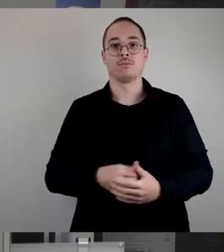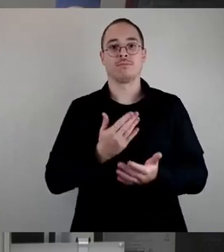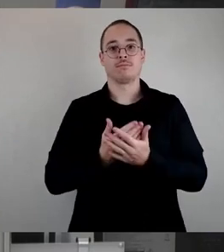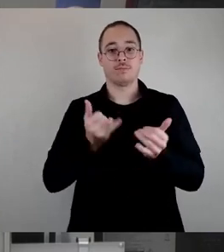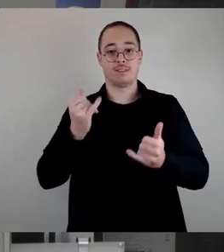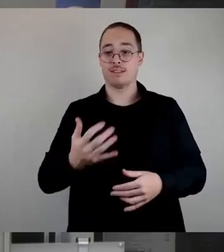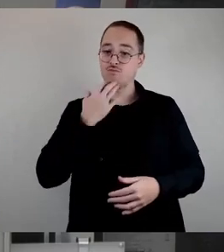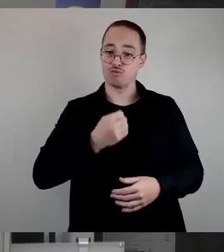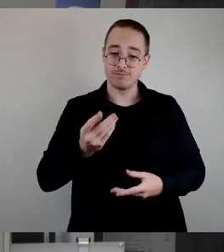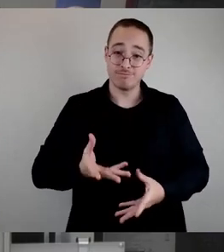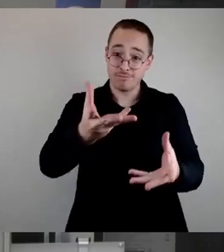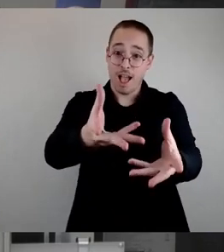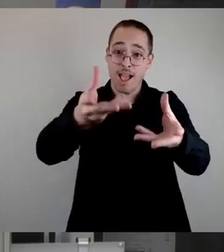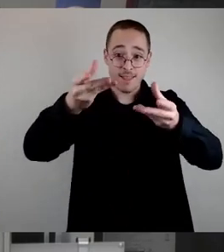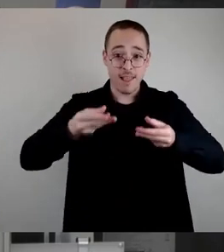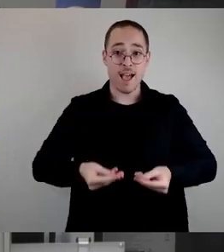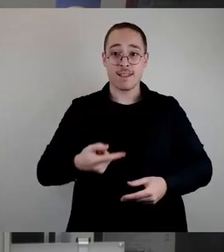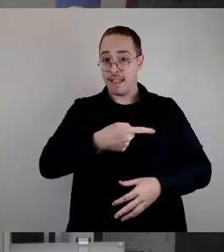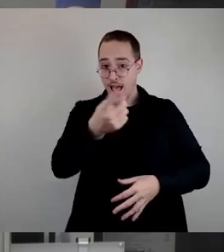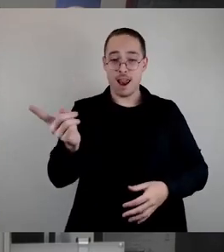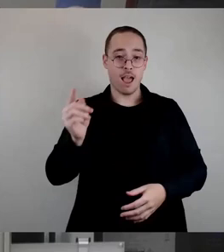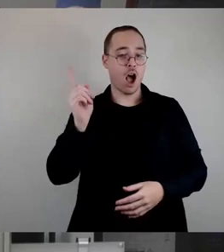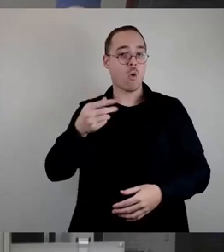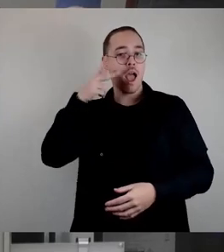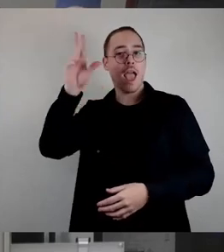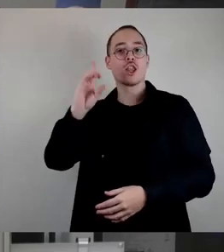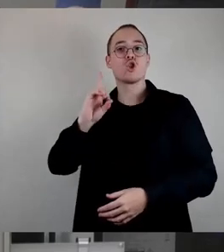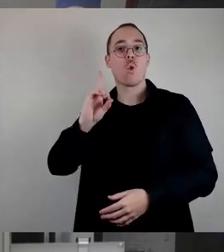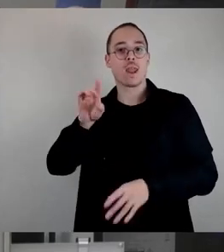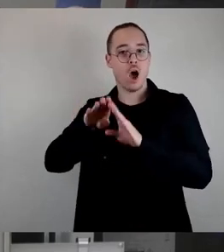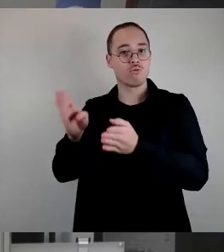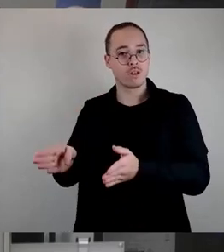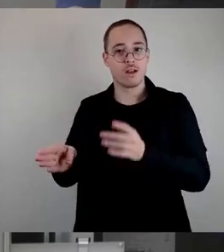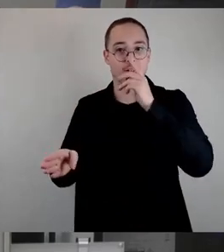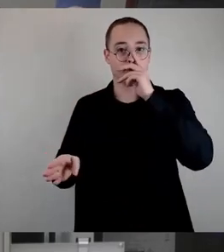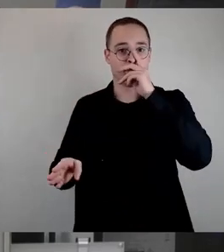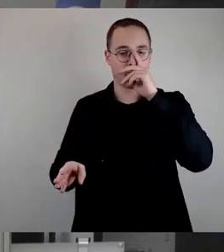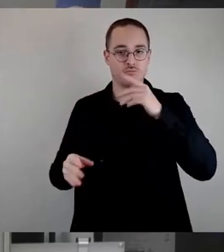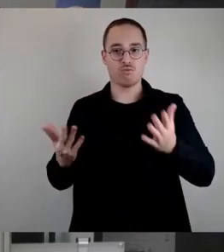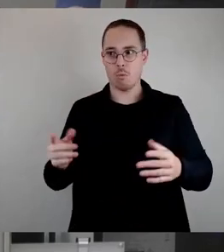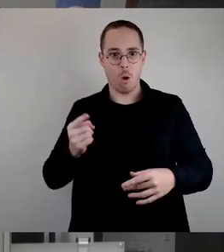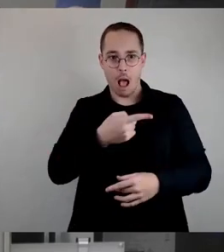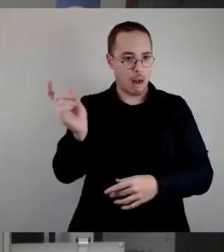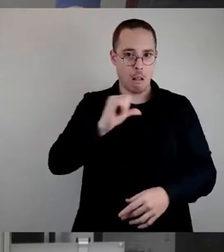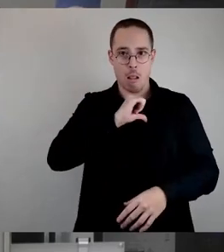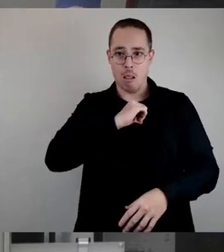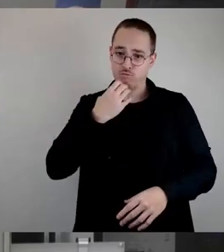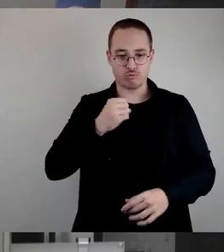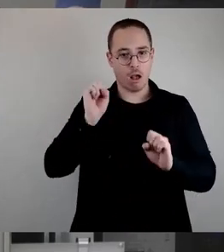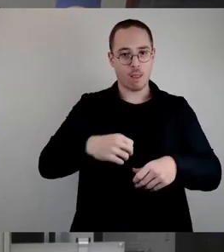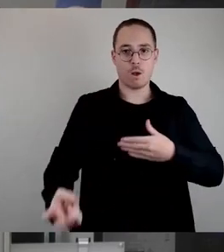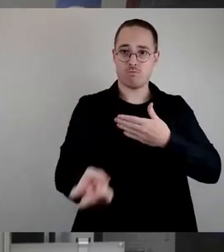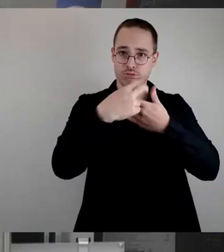aussprechen und auch an Ihnen, Herr Donhauser, und der Schulverwaltung und allen Interessierten, dass Sie unser Wissen und unsere Erfahrungen nutzen, damit Sie